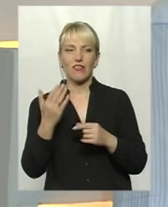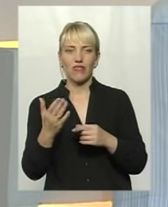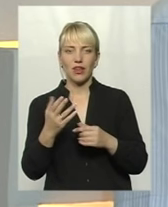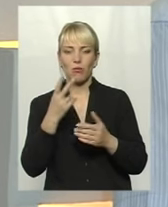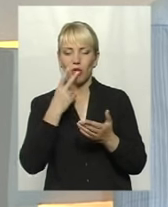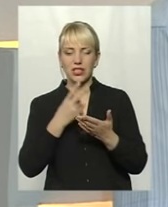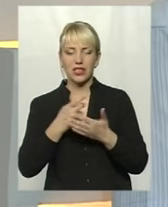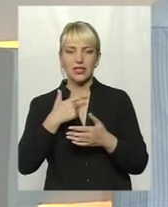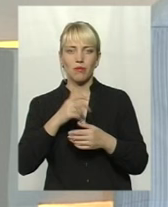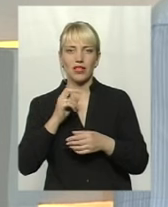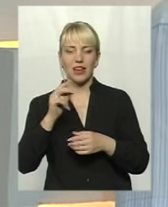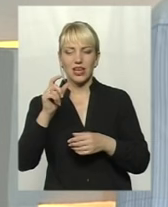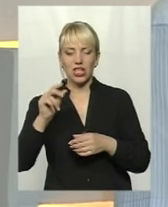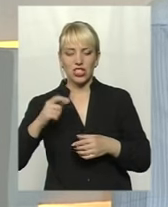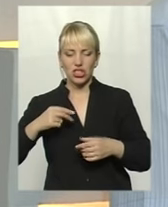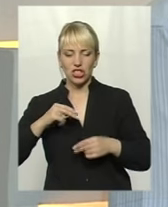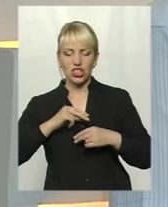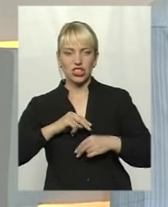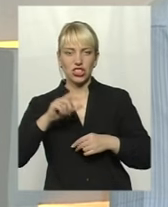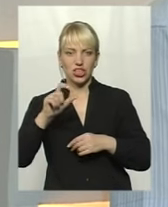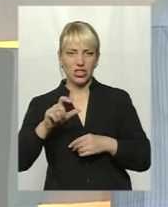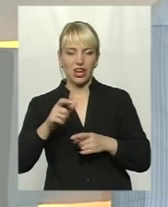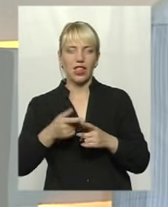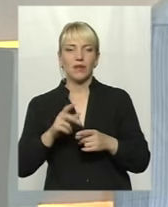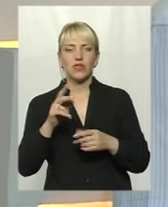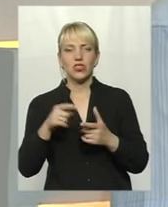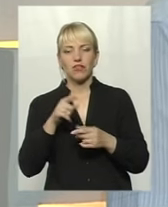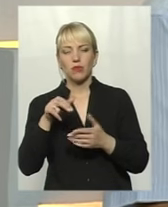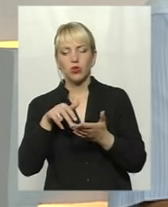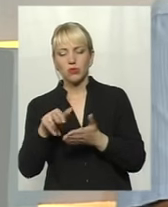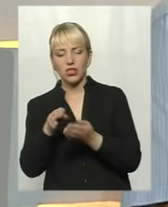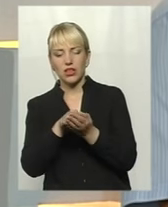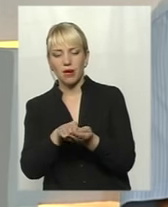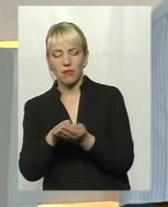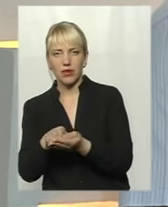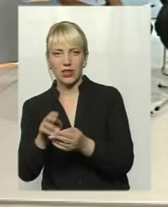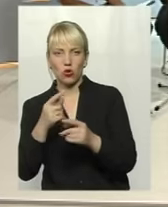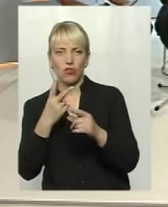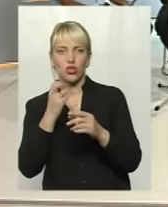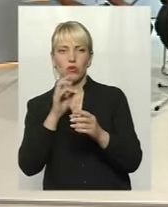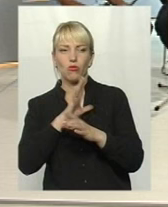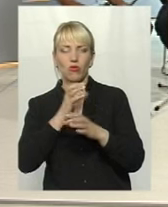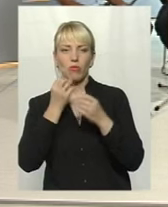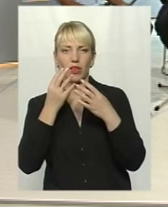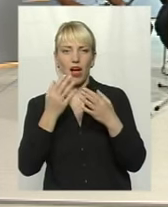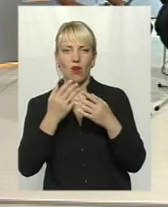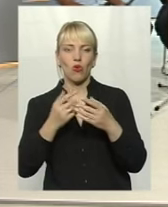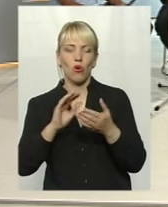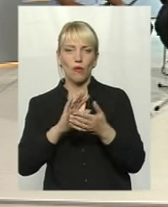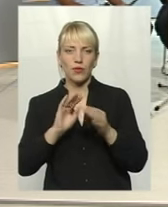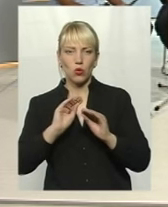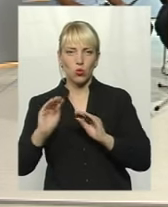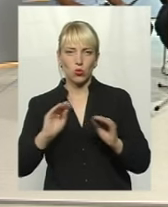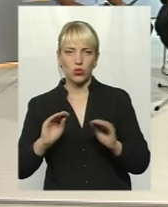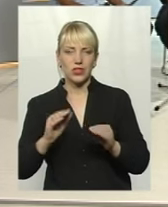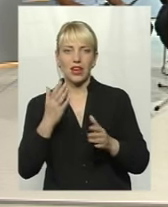Чи ви хоч раз пішли на кладовище, на благоустрій? Чи ви в селу коло пам'ятка пропрацювали? І вже якщо у вас не було світла, одна з нагальних питань там було проблем.